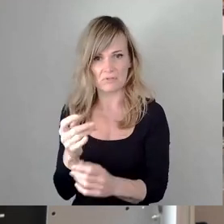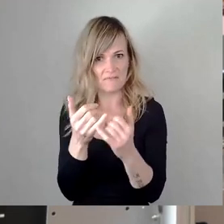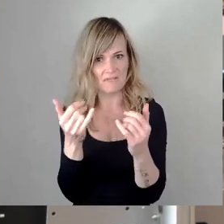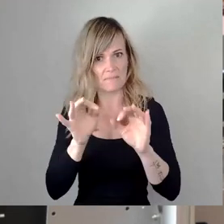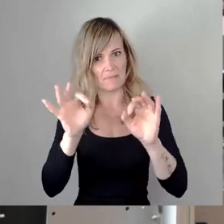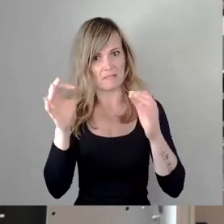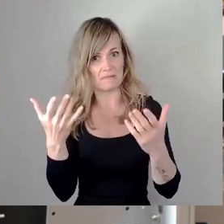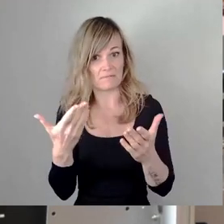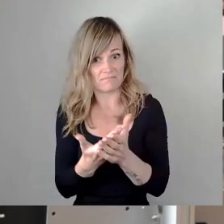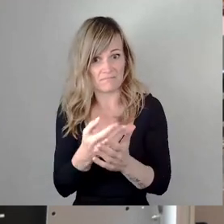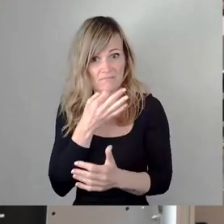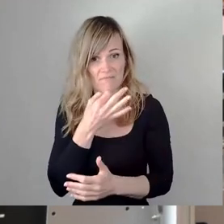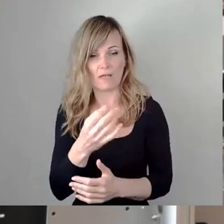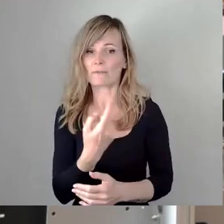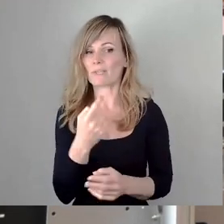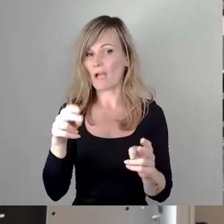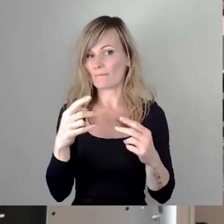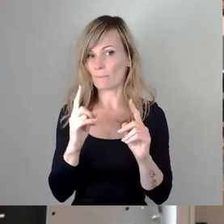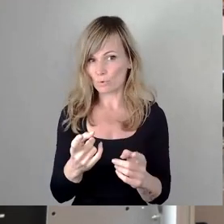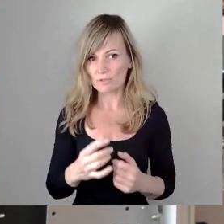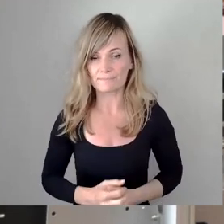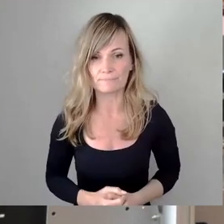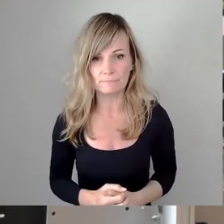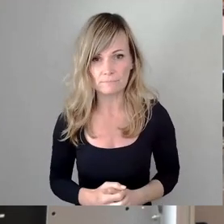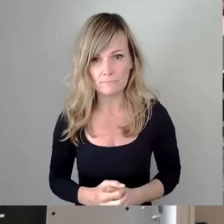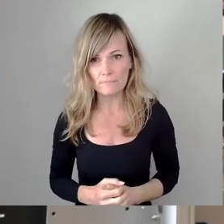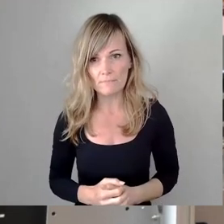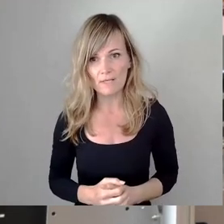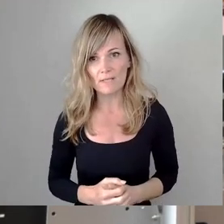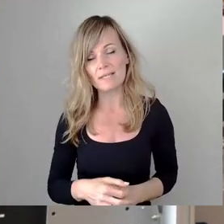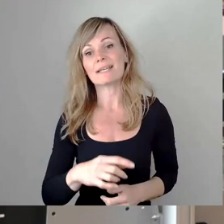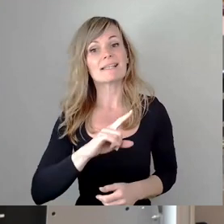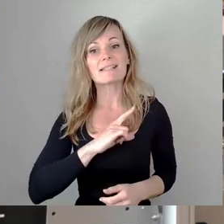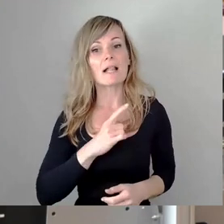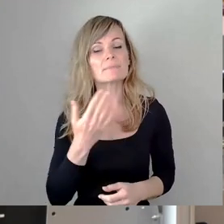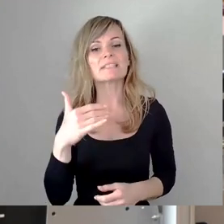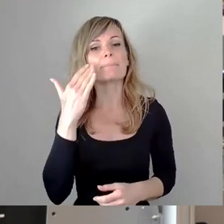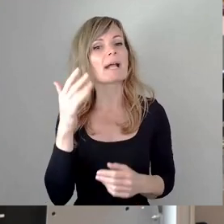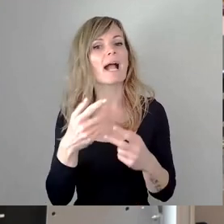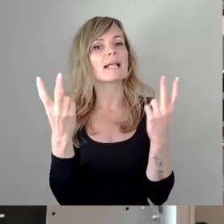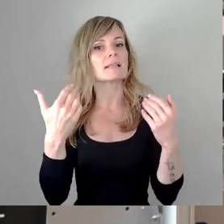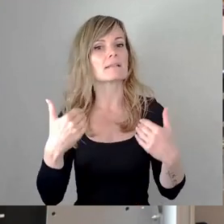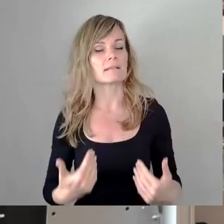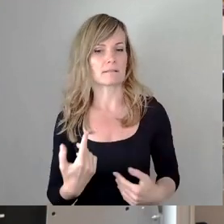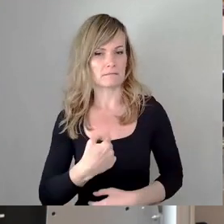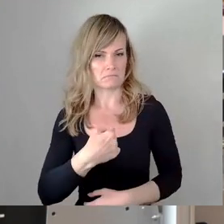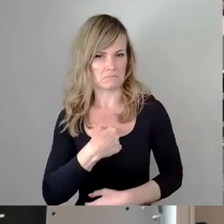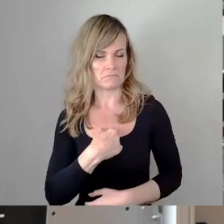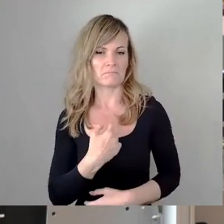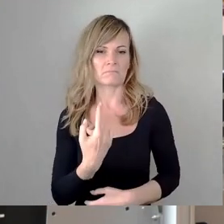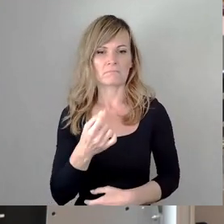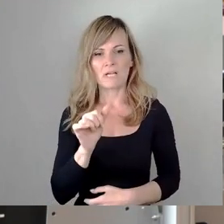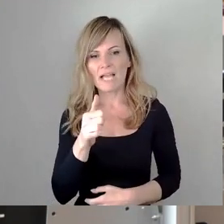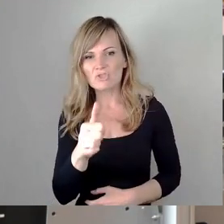beantworten gilt. Nun bin ich ja nicht dafür bekannt, dass ich Einschätzungen oder